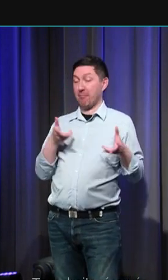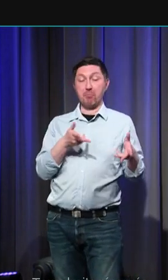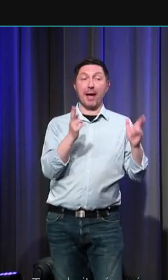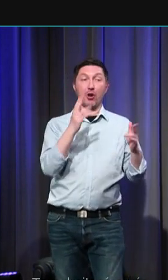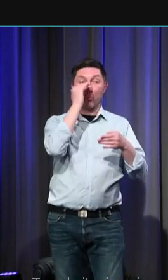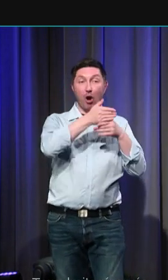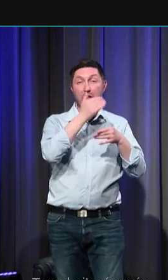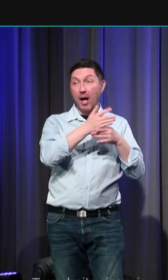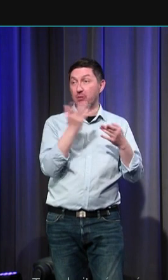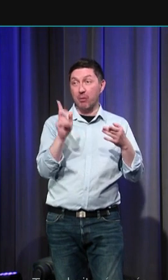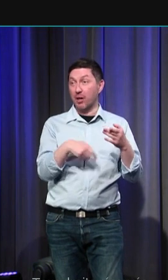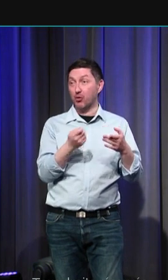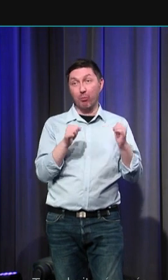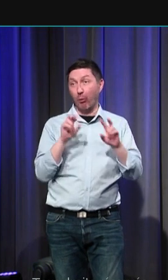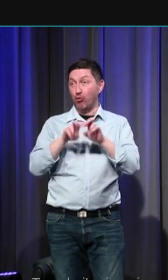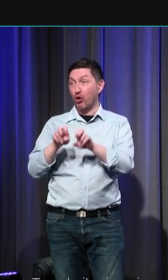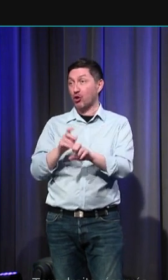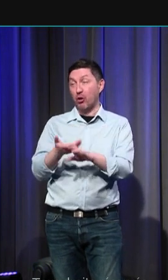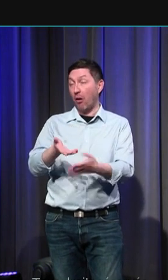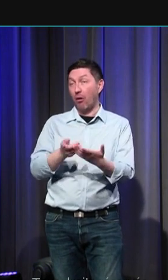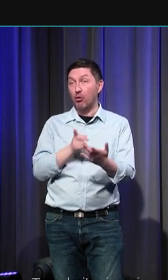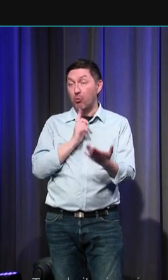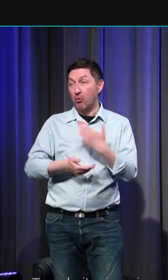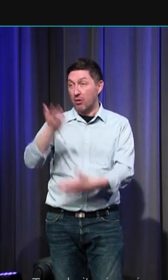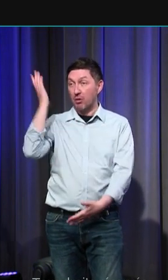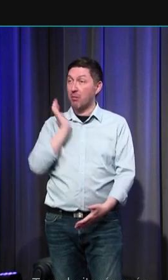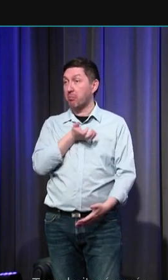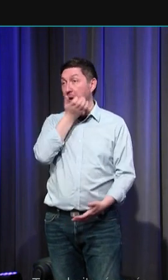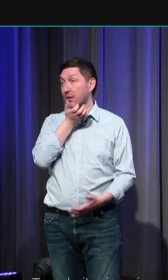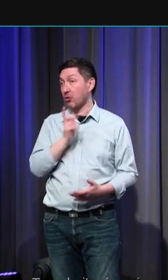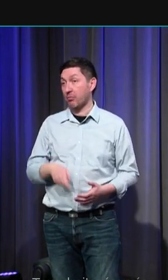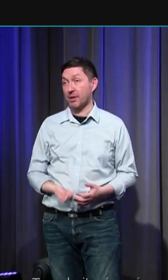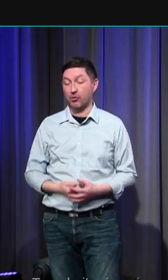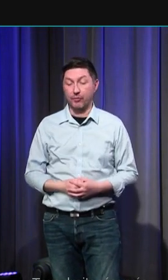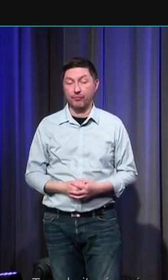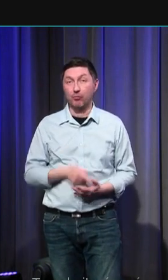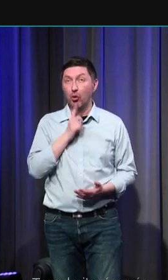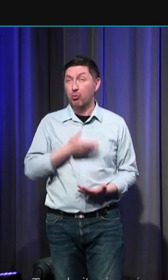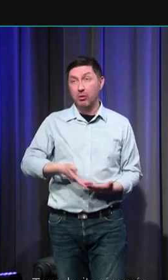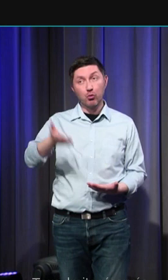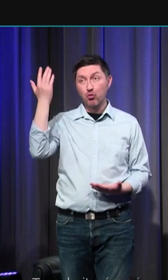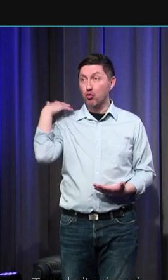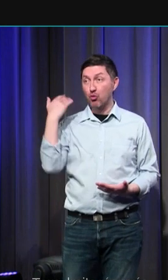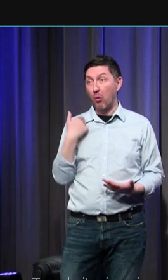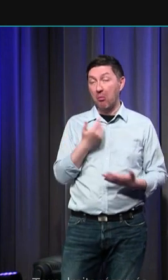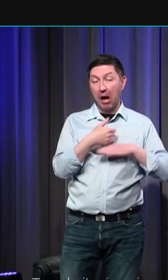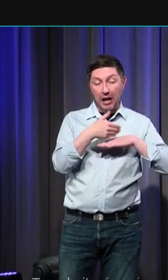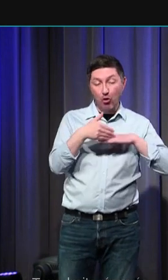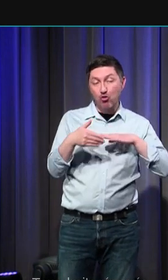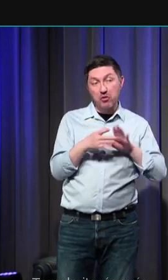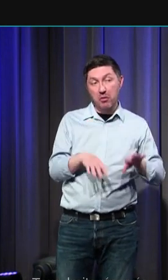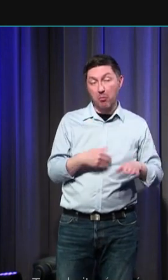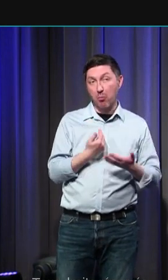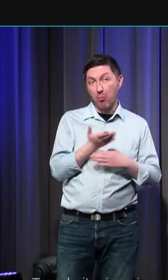mais qui puise ses sources au plus loin de la proto-histoire puisque de tout temps et l'archéologie le montre à mesure